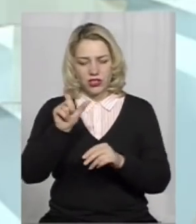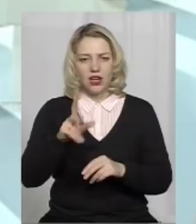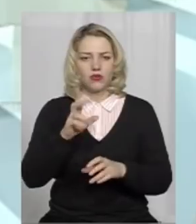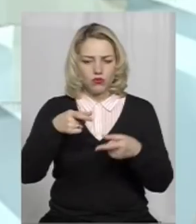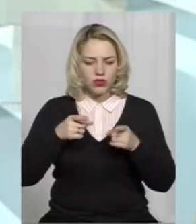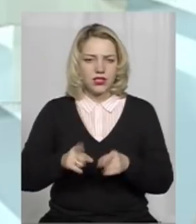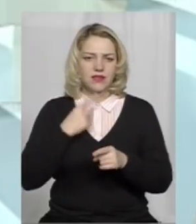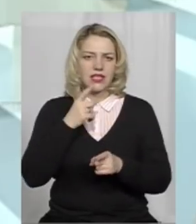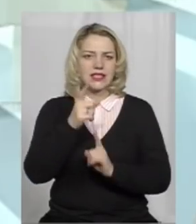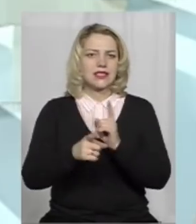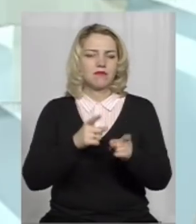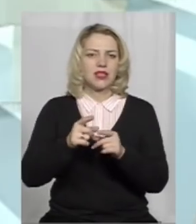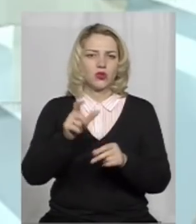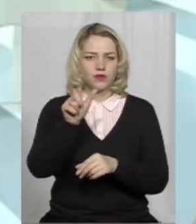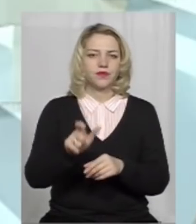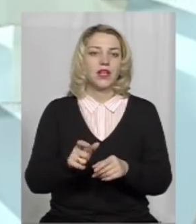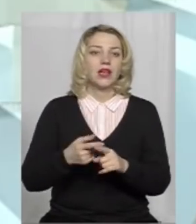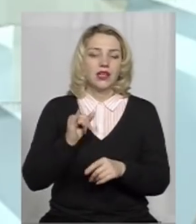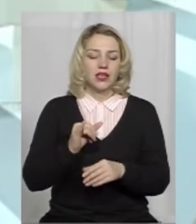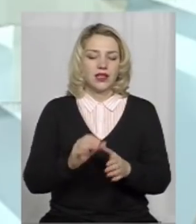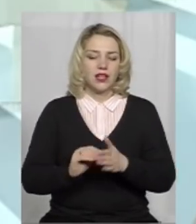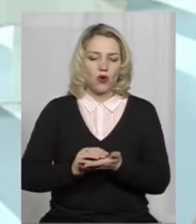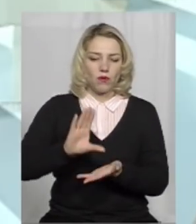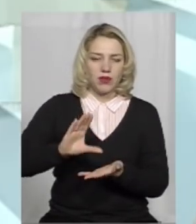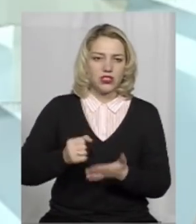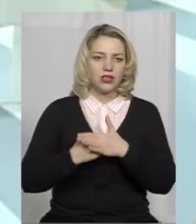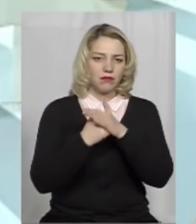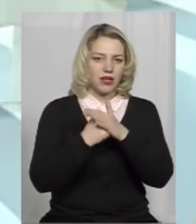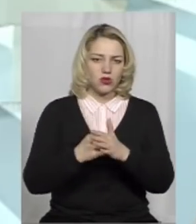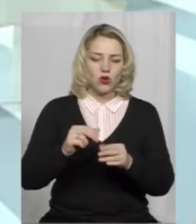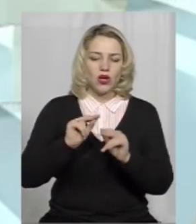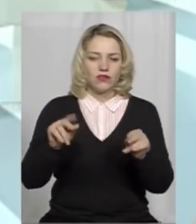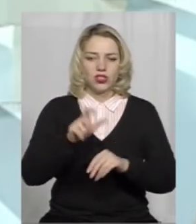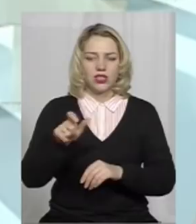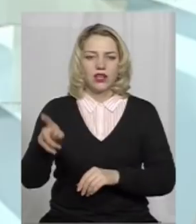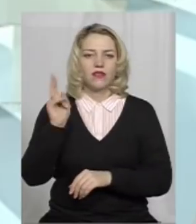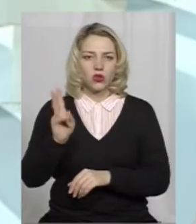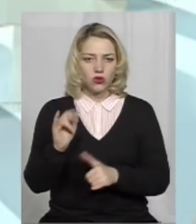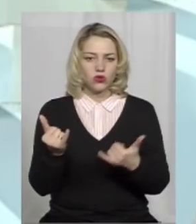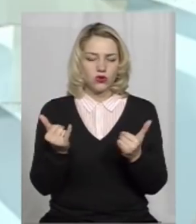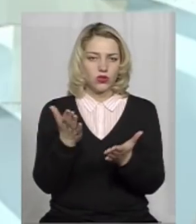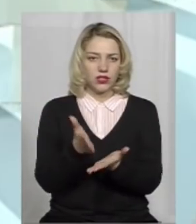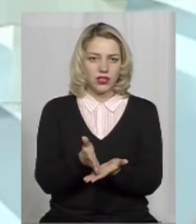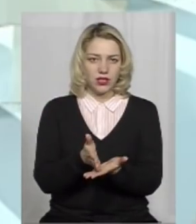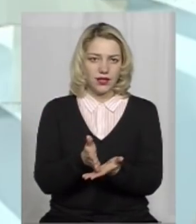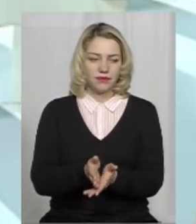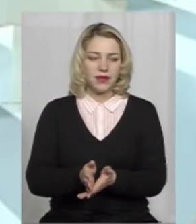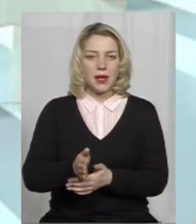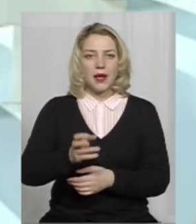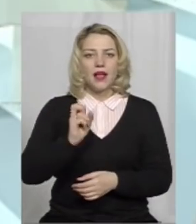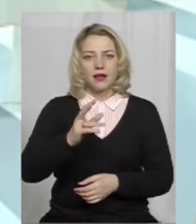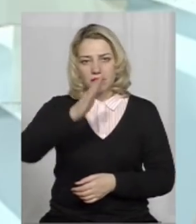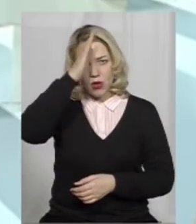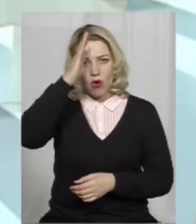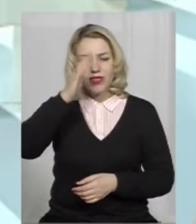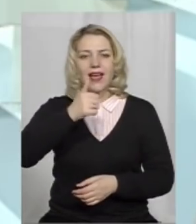змін, і з іншої сторони накопичити базу тих вчителів, які сьогодні є піонерами